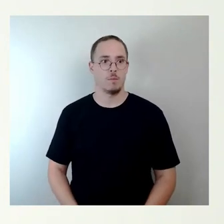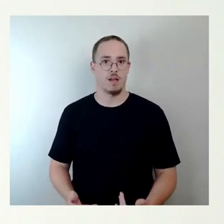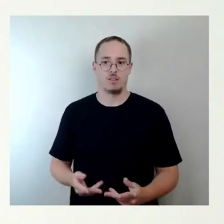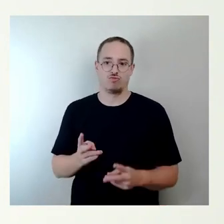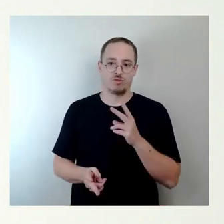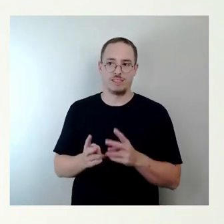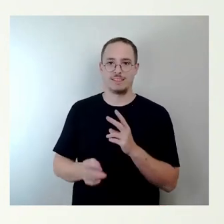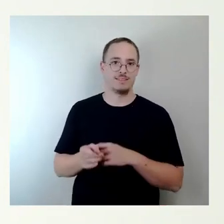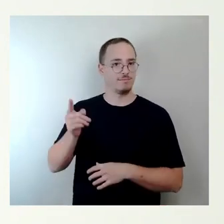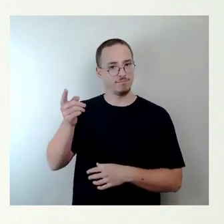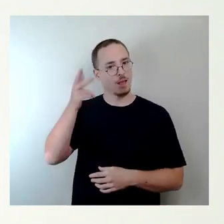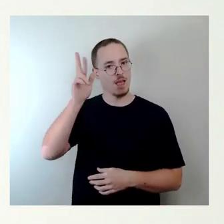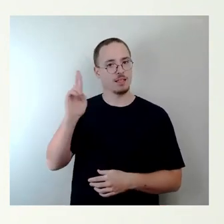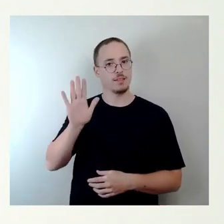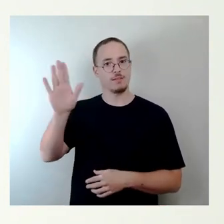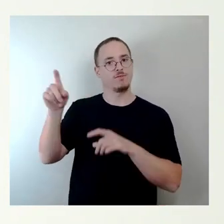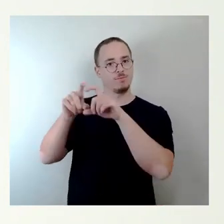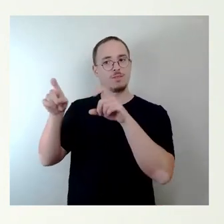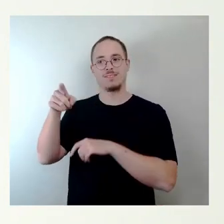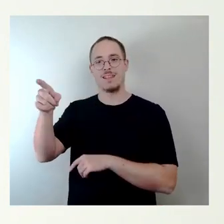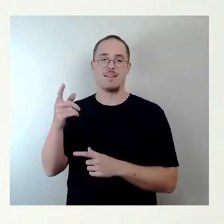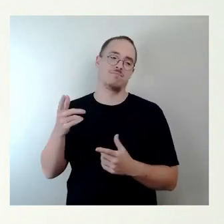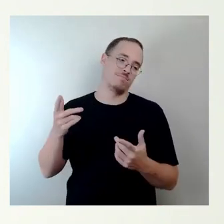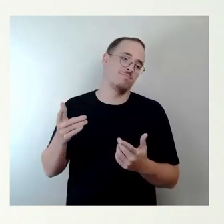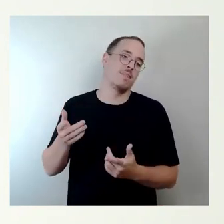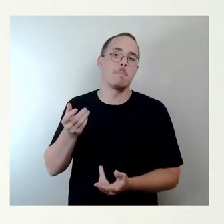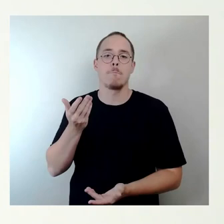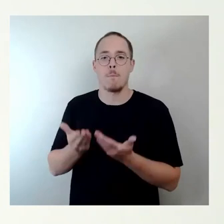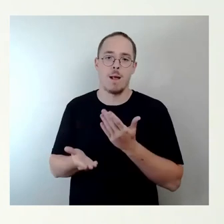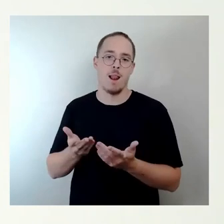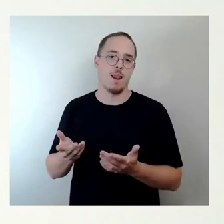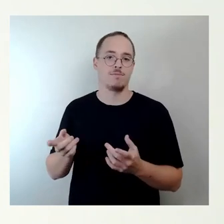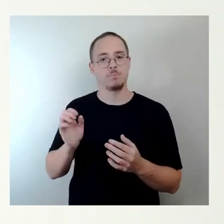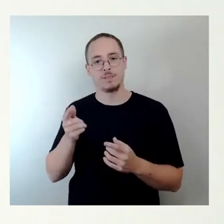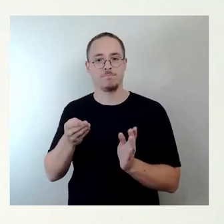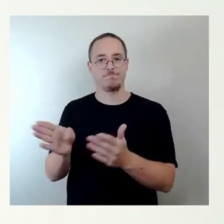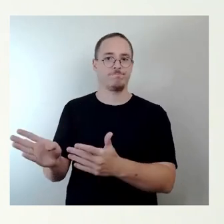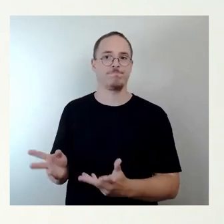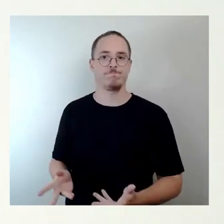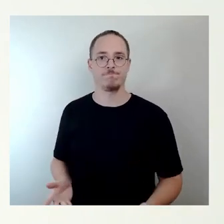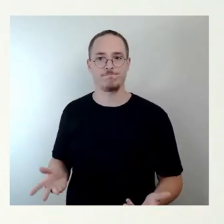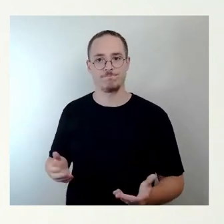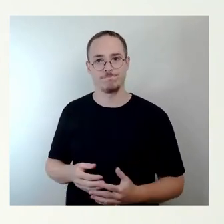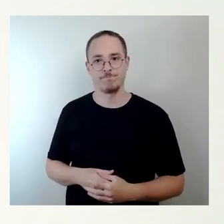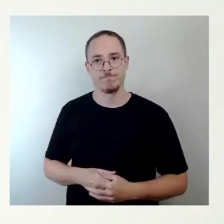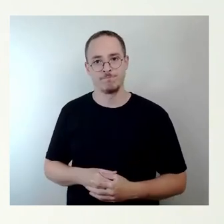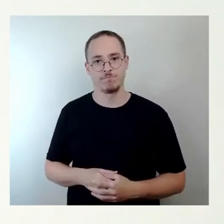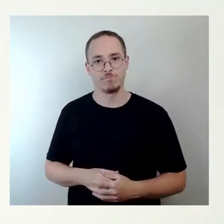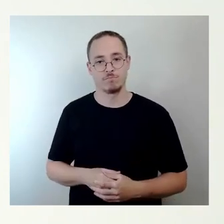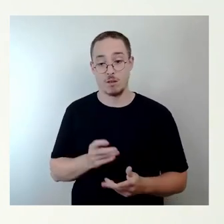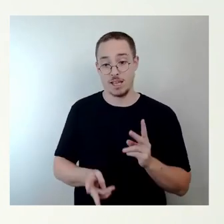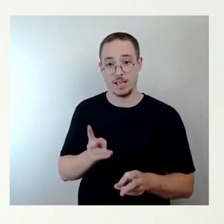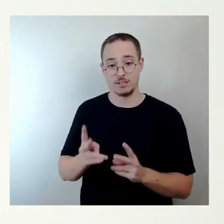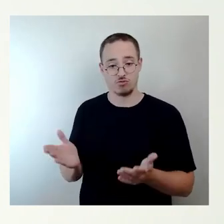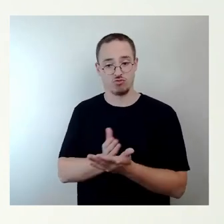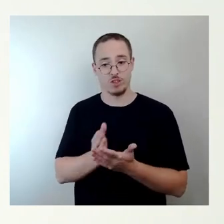an der Stelle gefehlt hat. Und ich will das auch nochmal sagen, es gibt gerichtliche Entscheidungen, ich wiederhole mich da, an die die Verwaltung